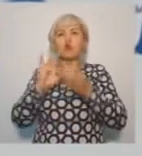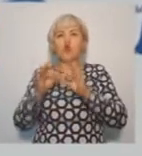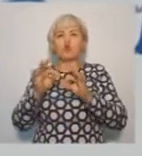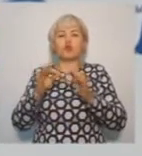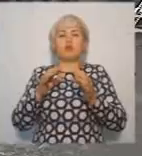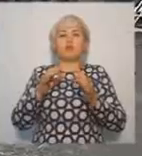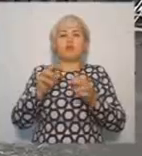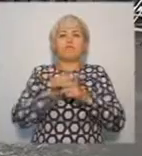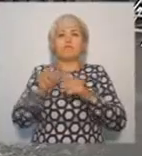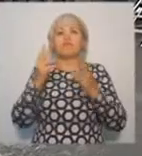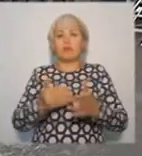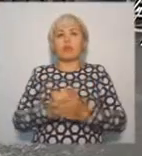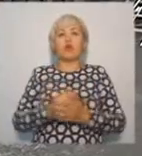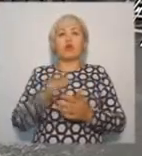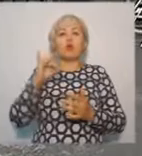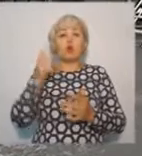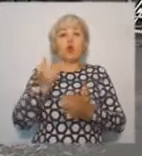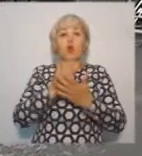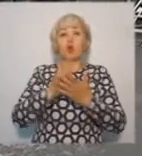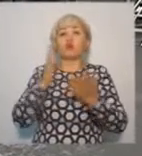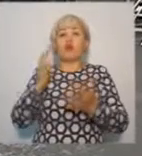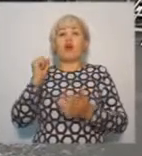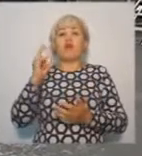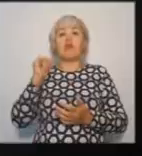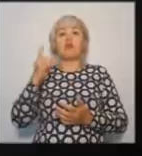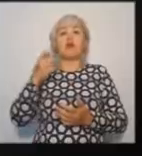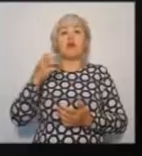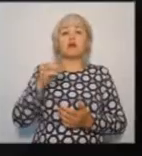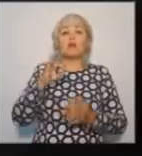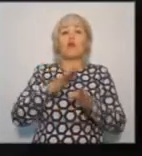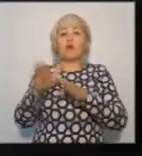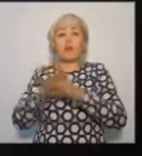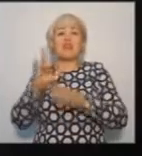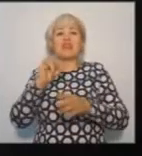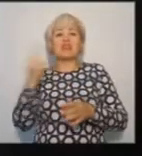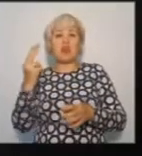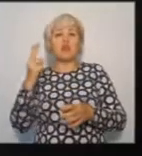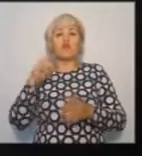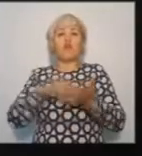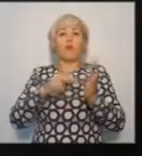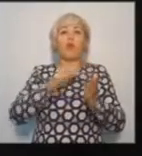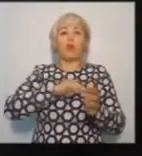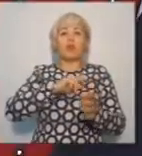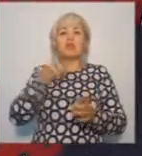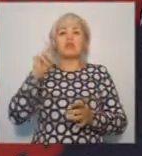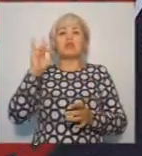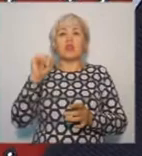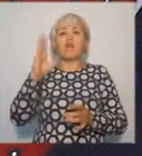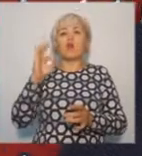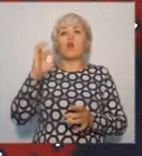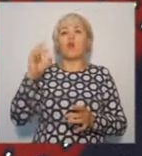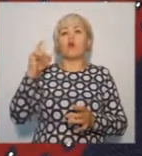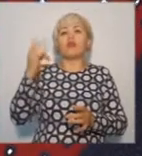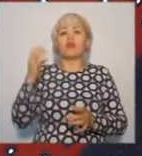глобального. Югра находится в авангарде по выполнению национального проекта здравоохранения. В этом убедились эксперты